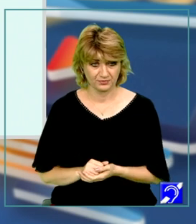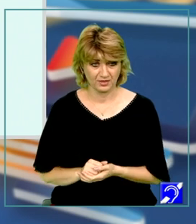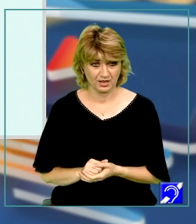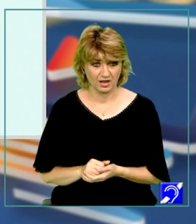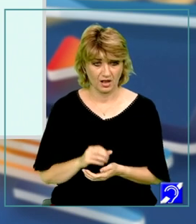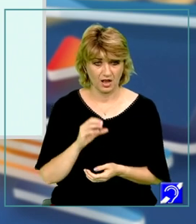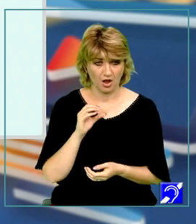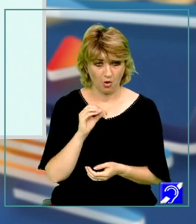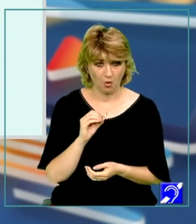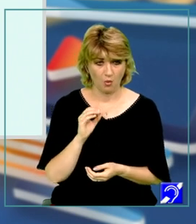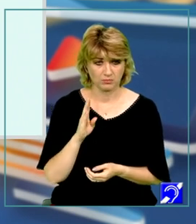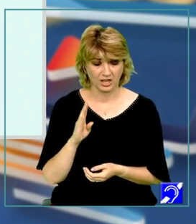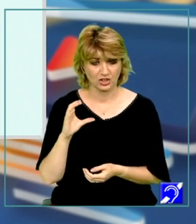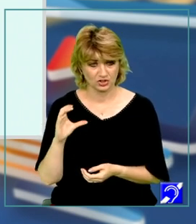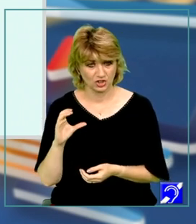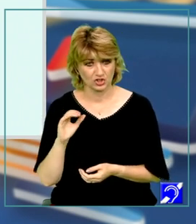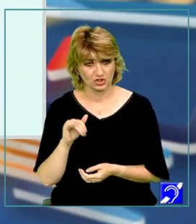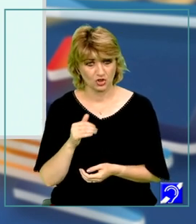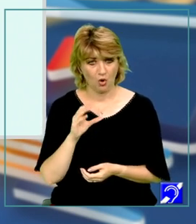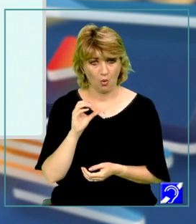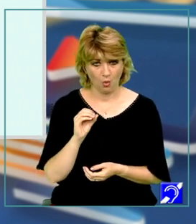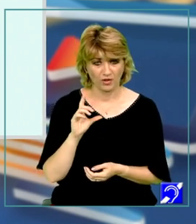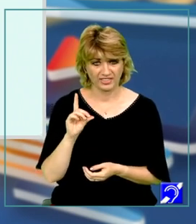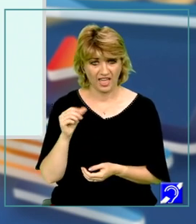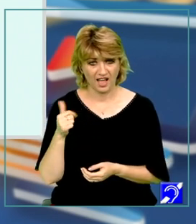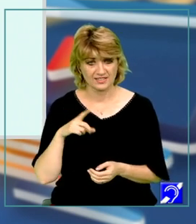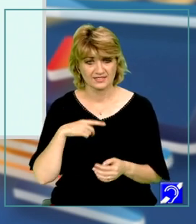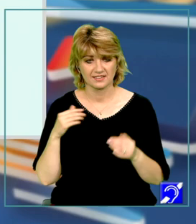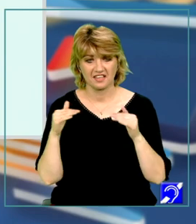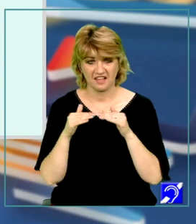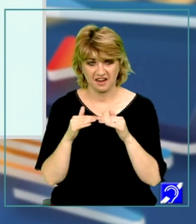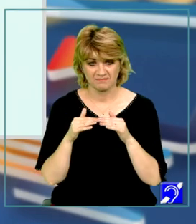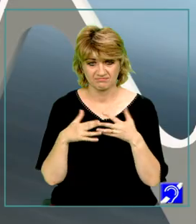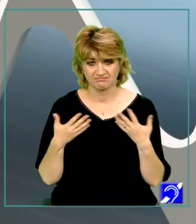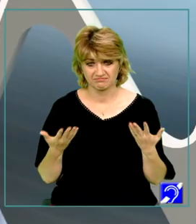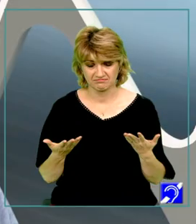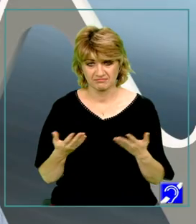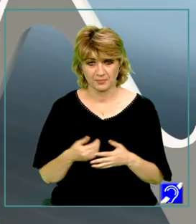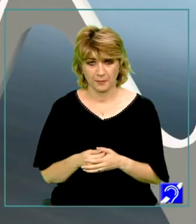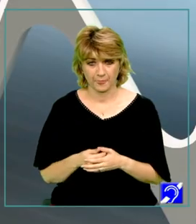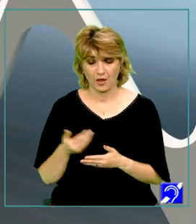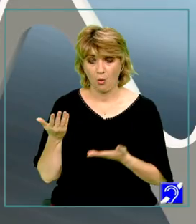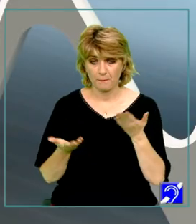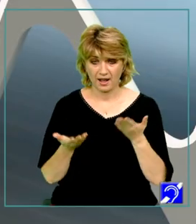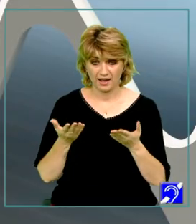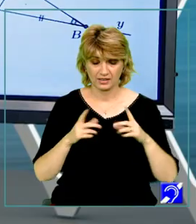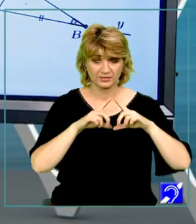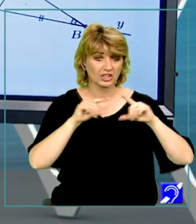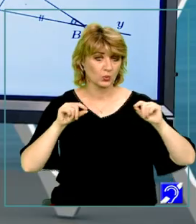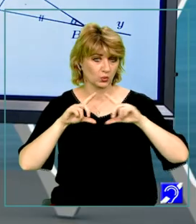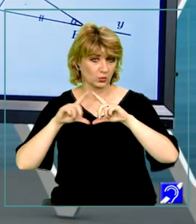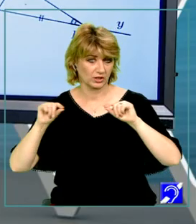O, B, C și O, D, A sunt congruente. Comparăm triunghiurile